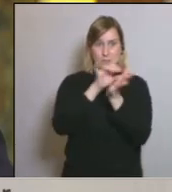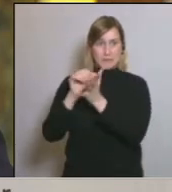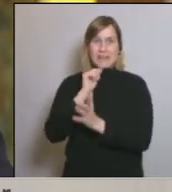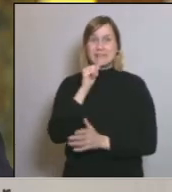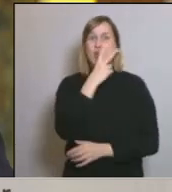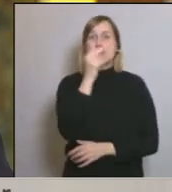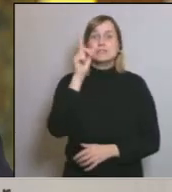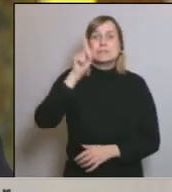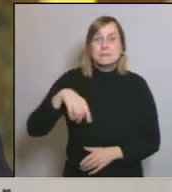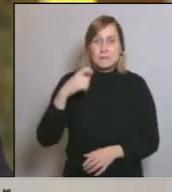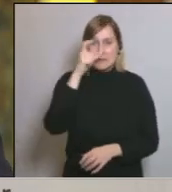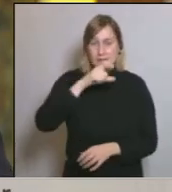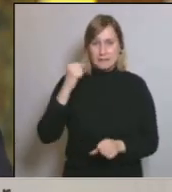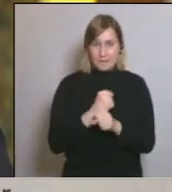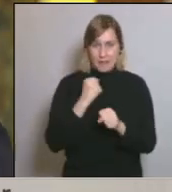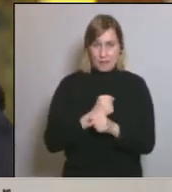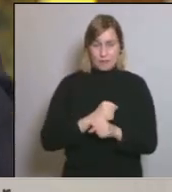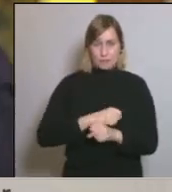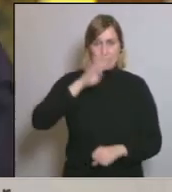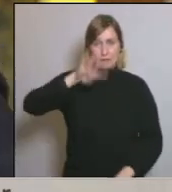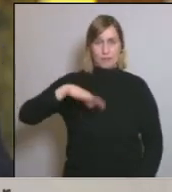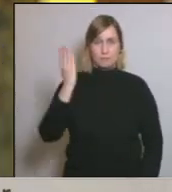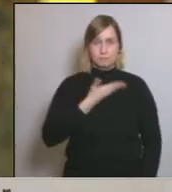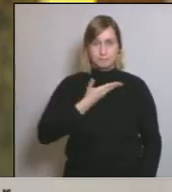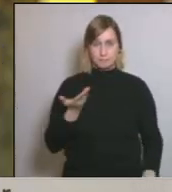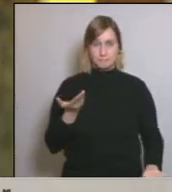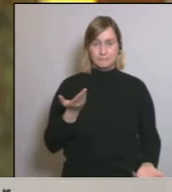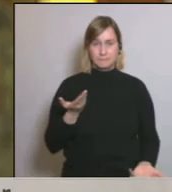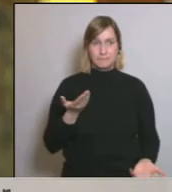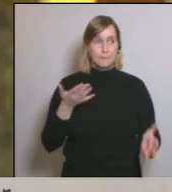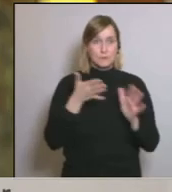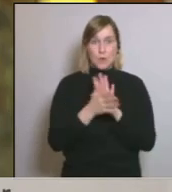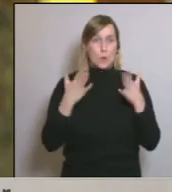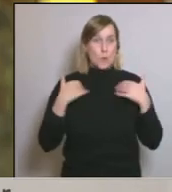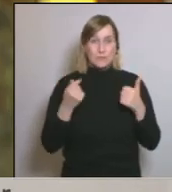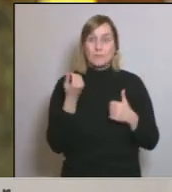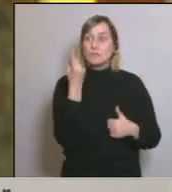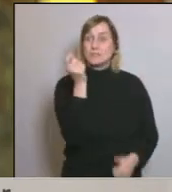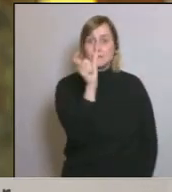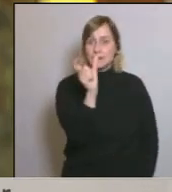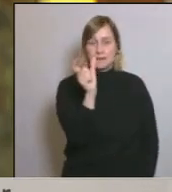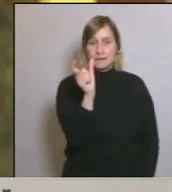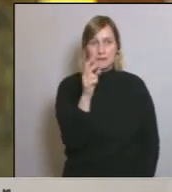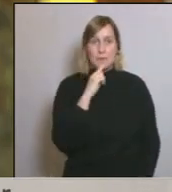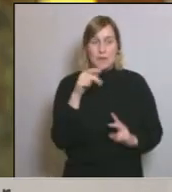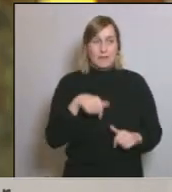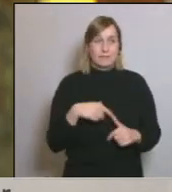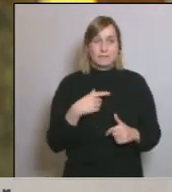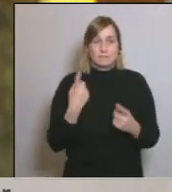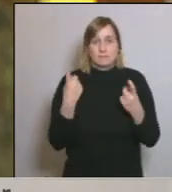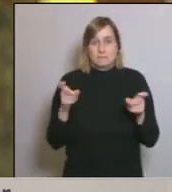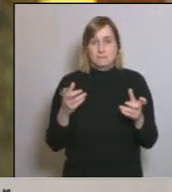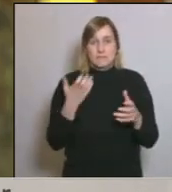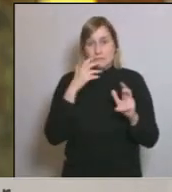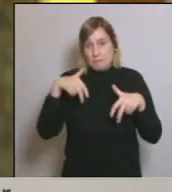treballadors i afectats a Catalunya. Per tant, qualsevol xifra que ara puguem posar no té gaire sentit, fins i tot, si em